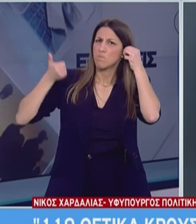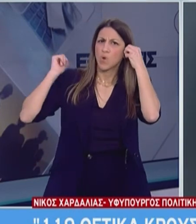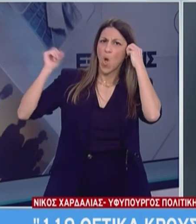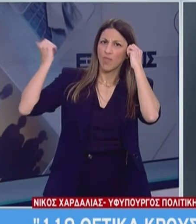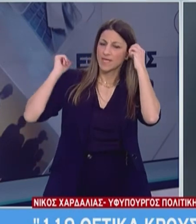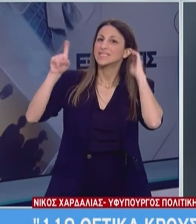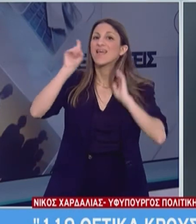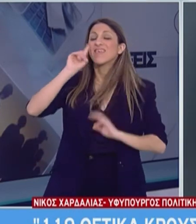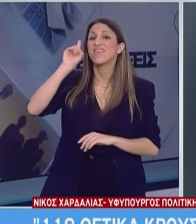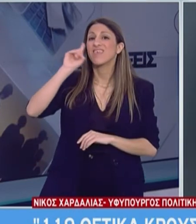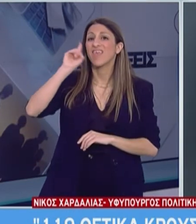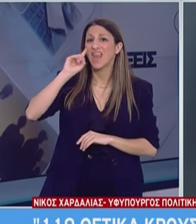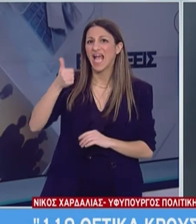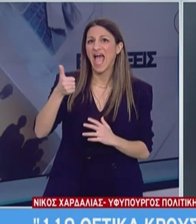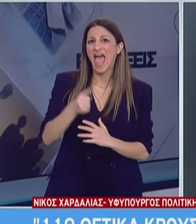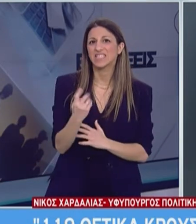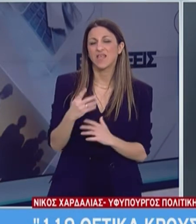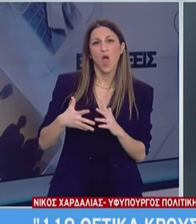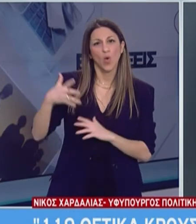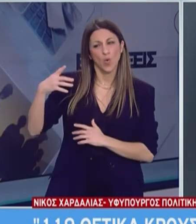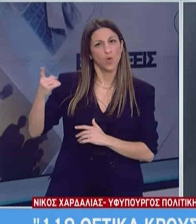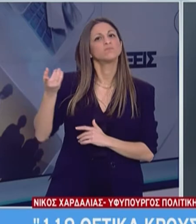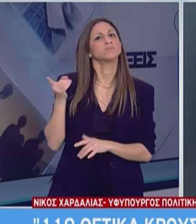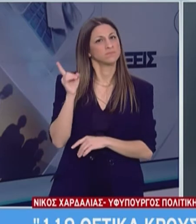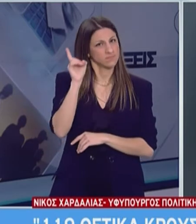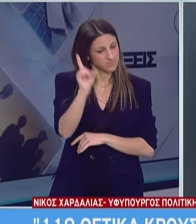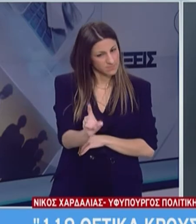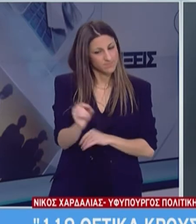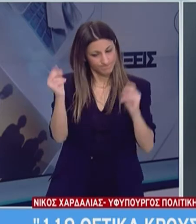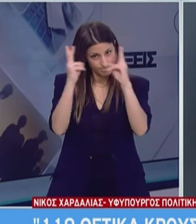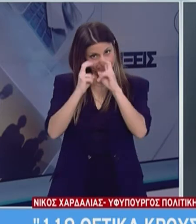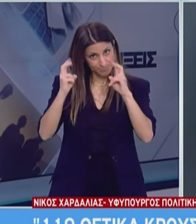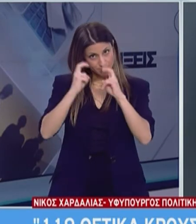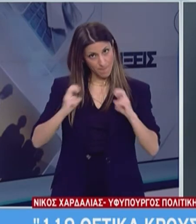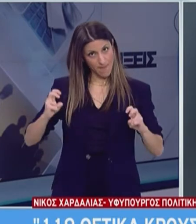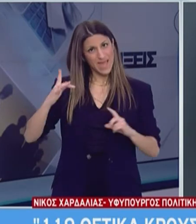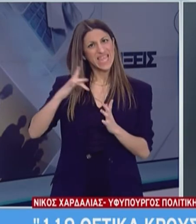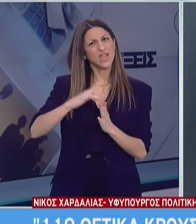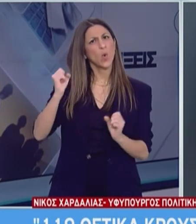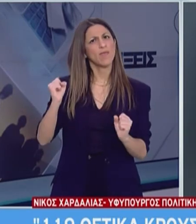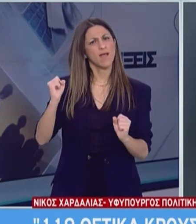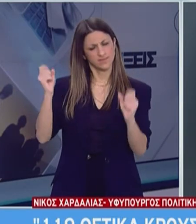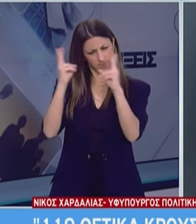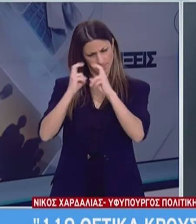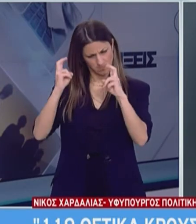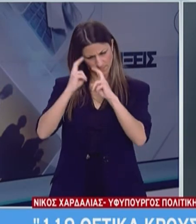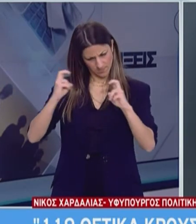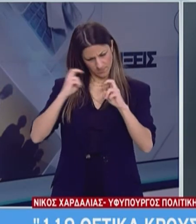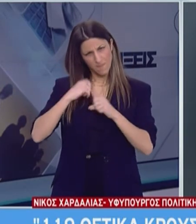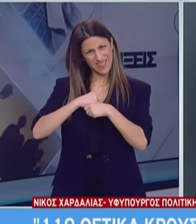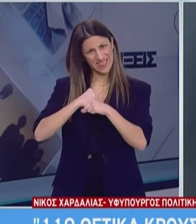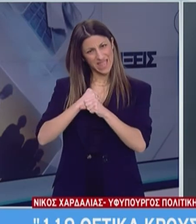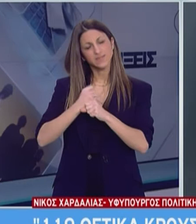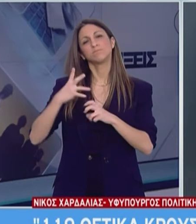με συμπτώματα γυναίκα με δαπή 69 χρονών. Έγιναν όλες τις σχετικές εξετάσεις από το Κέντρο Υγείας της Μυκόνου και το δείγμα ήταν θετικό.